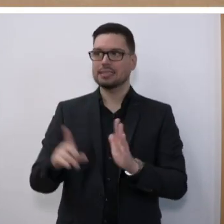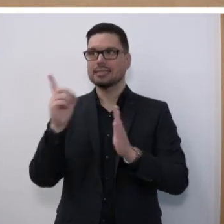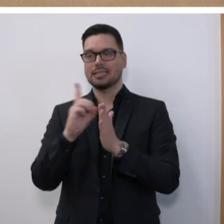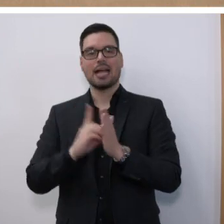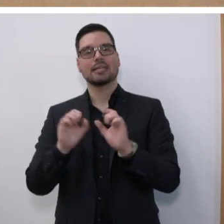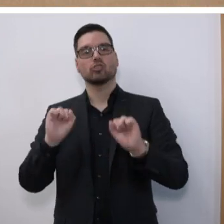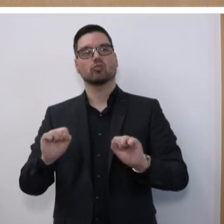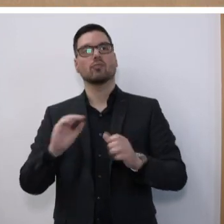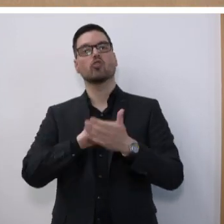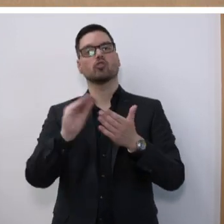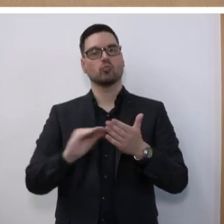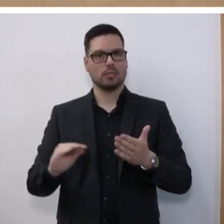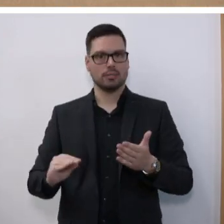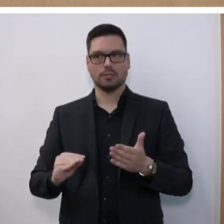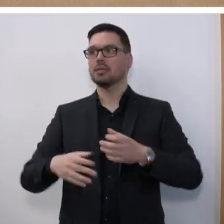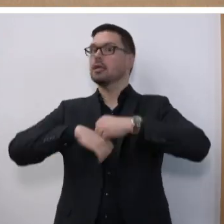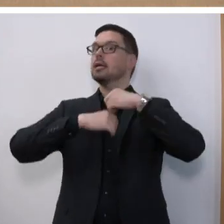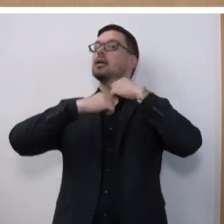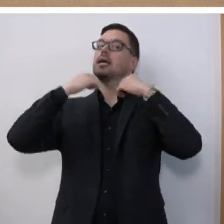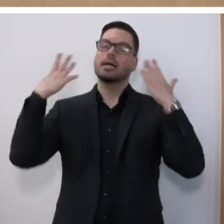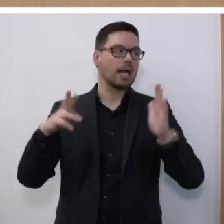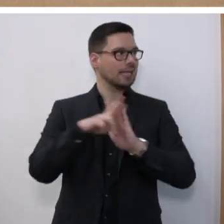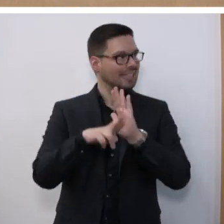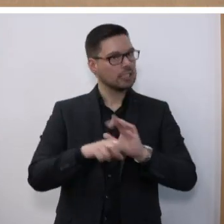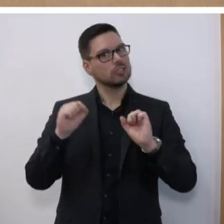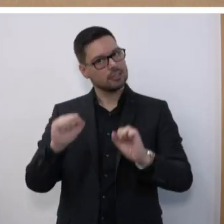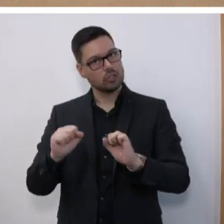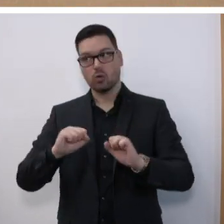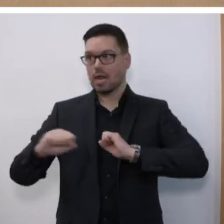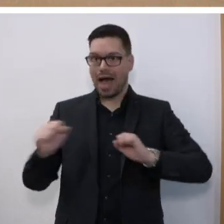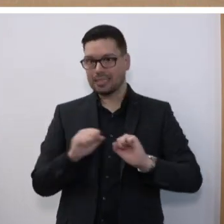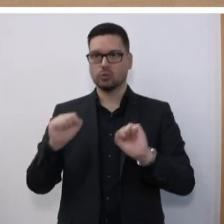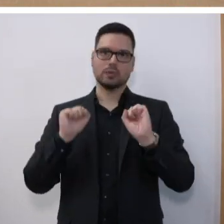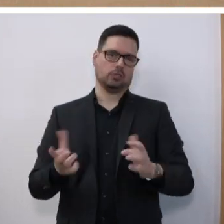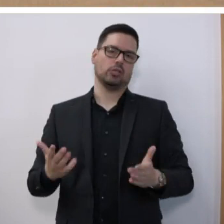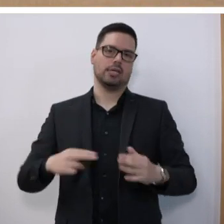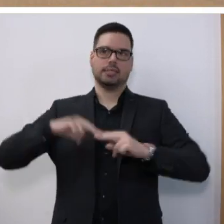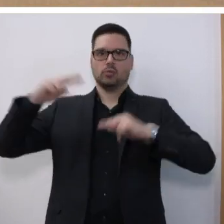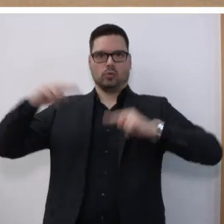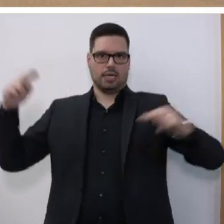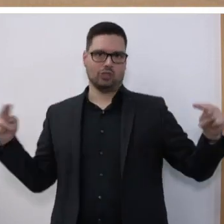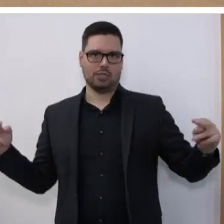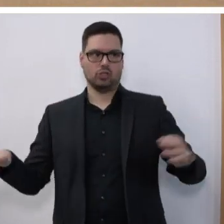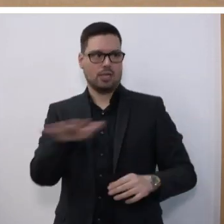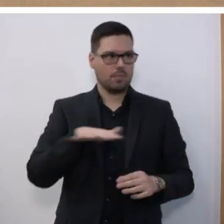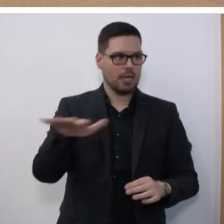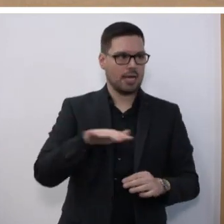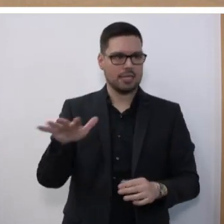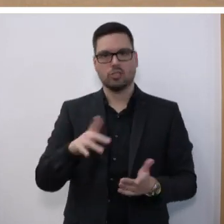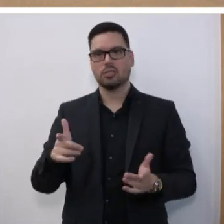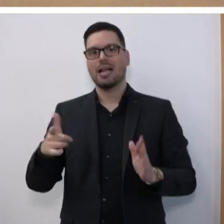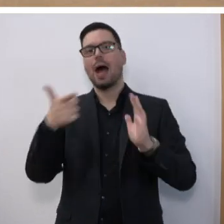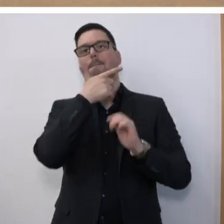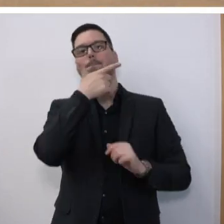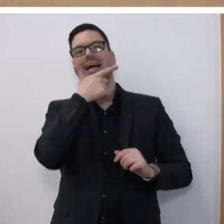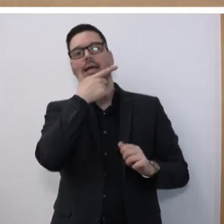Schulwesen schaffen wir endlich Klarheit, Rechtssicherheit und auch Handlungssicherheit in unterschiedlichen Bereichen. Nach Bremen